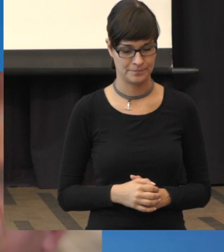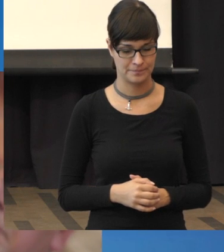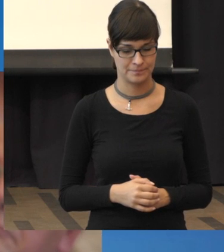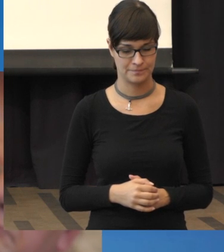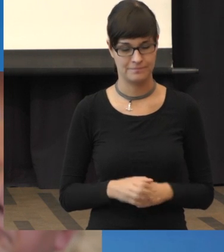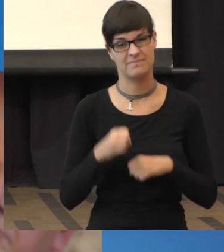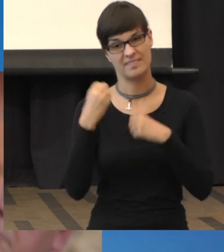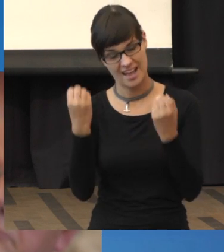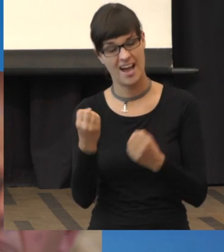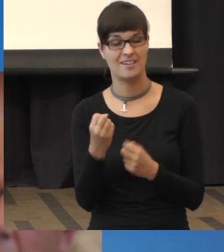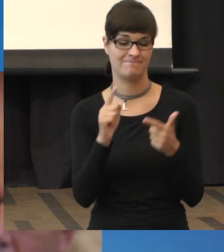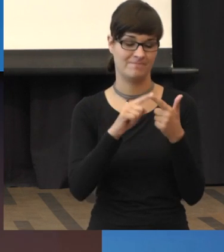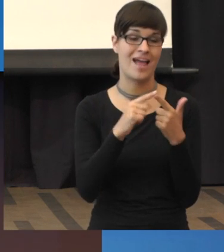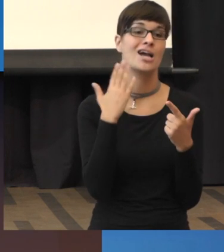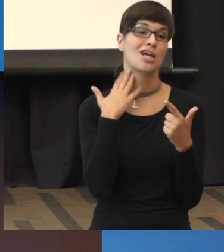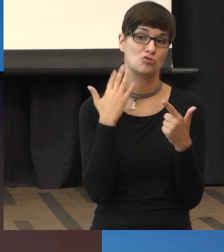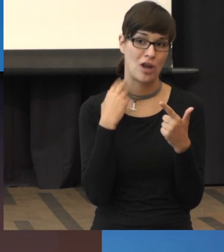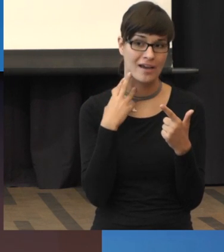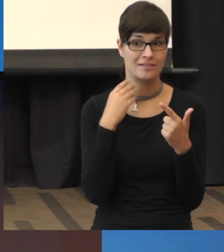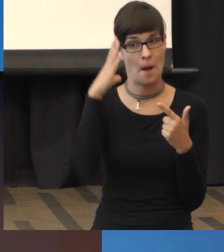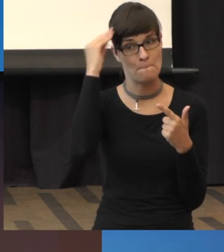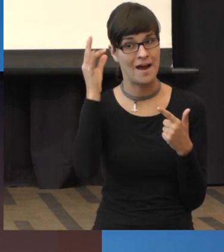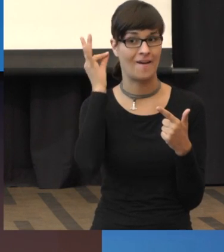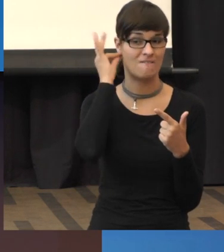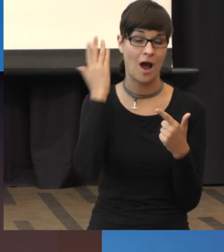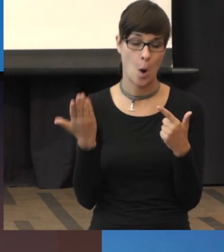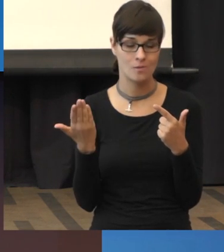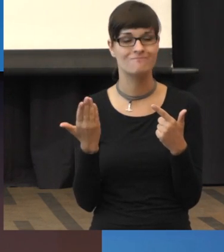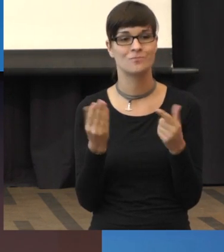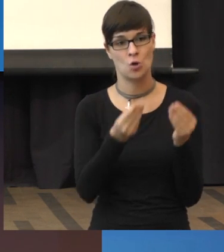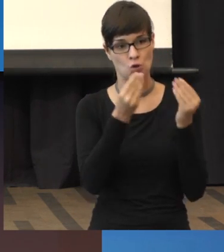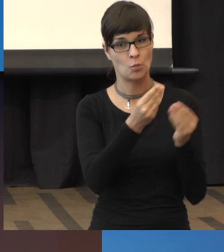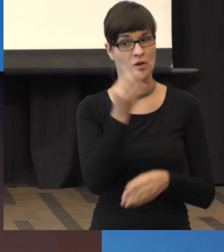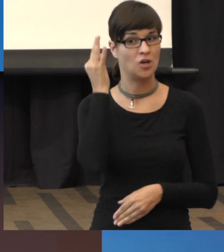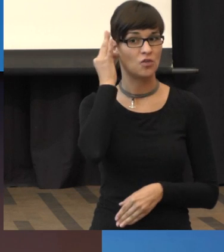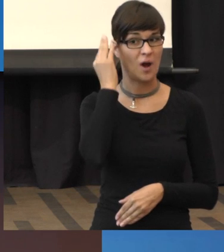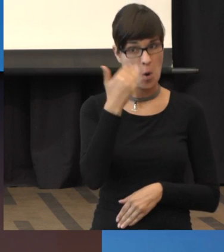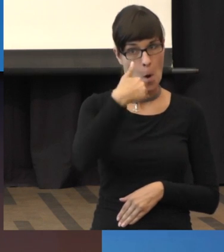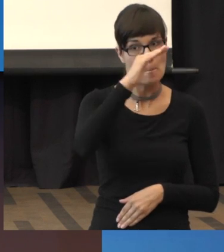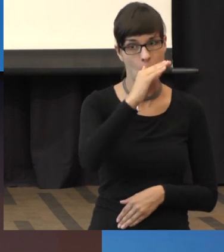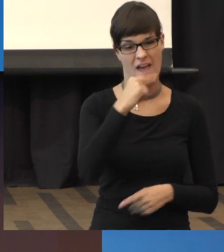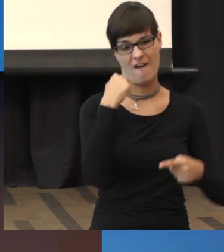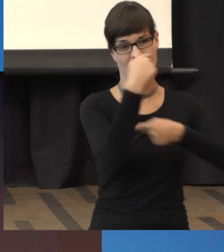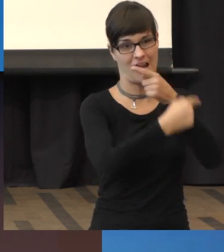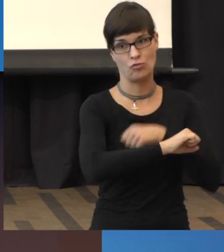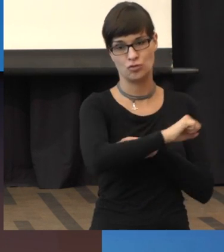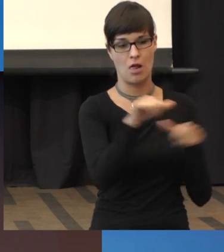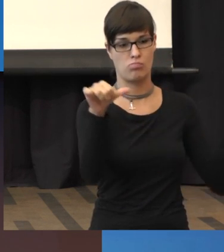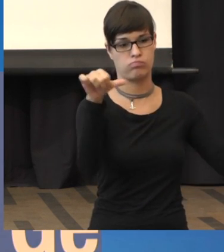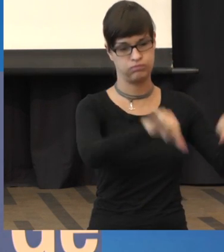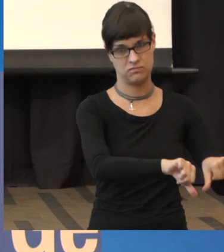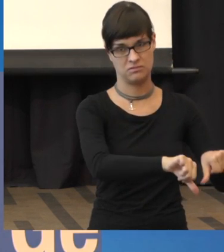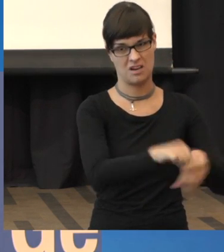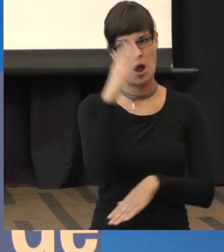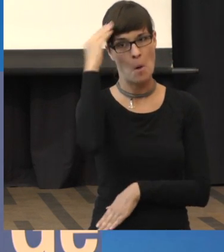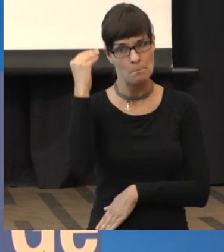Das Geschlecht. Das Geschlecht. Frauen haben oft einen schlechteren Verlauf als Männer. Da weiß man nicht genau warum.